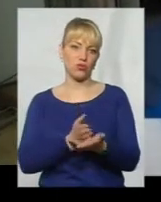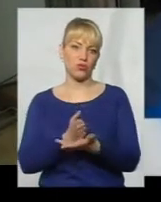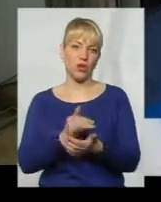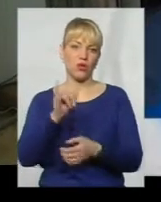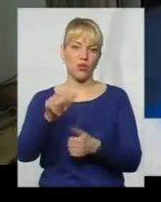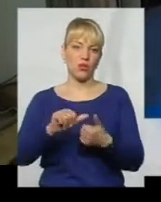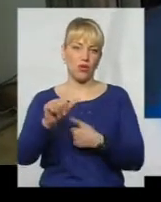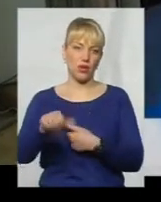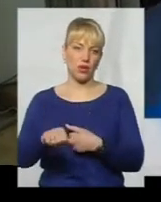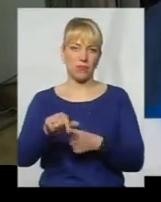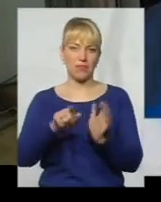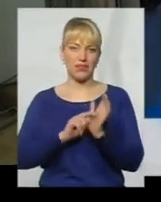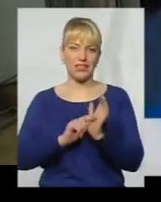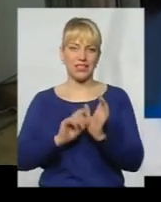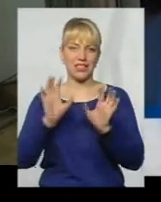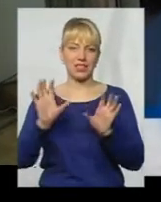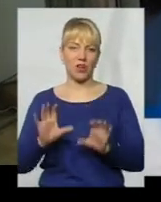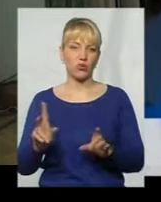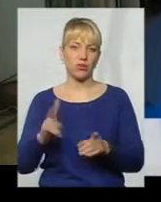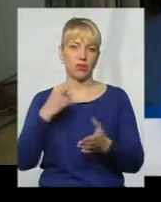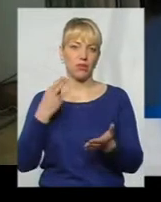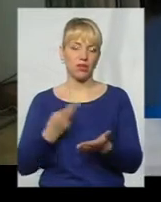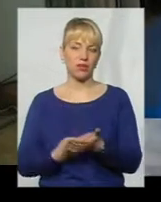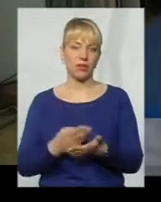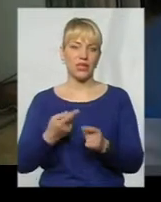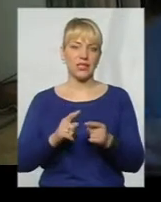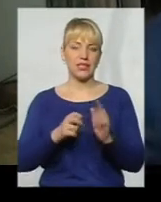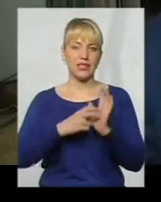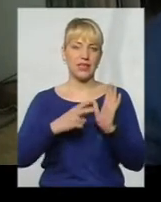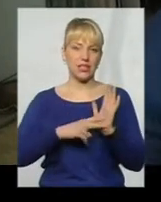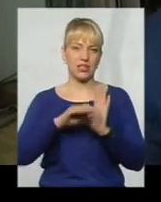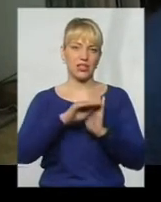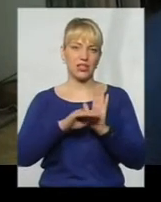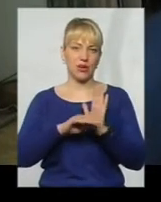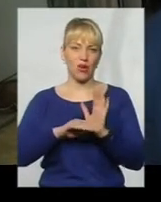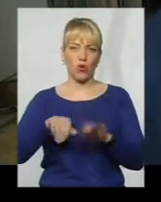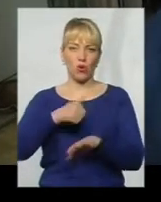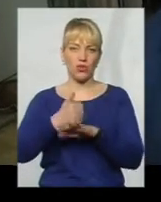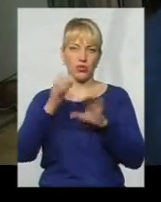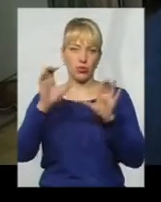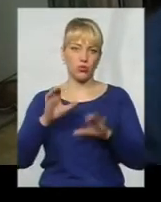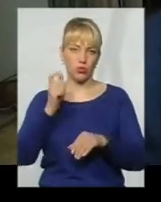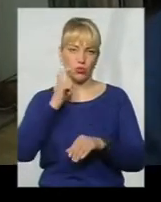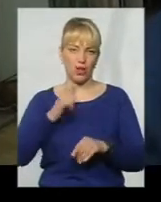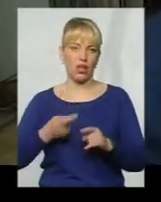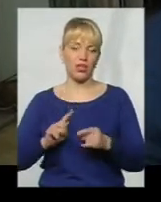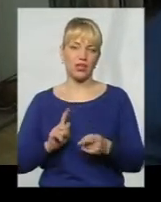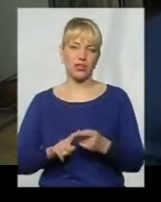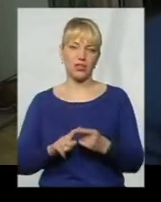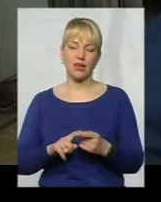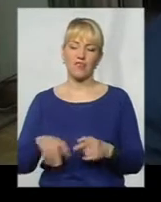В них окремий пенсійний закон, який передбачено, це 17-ї статтеї Конституції України. Для всіх інших цивільних осіб в Україні